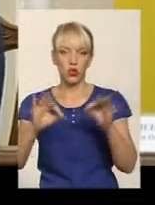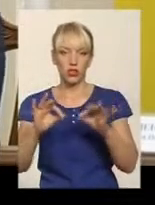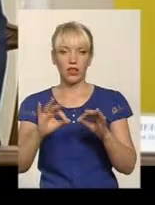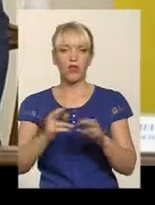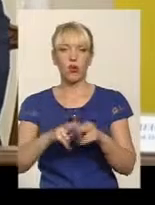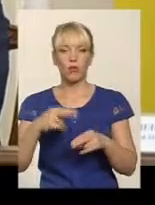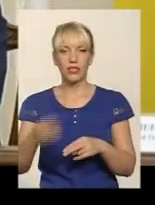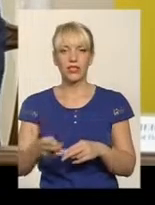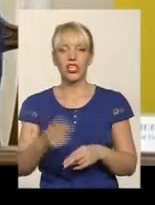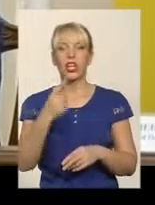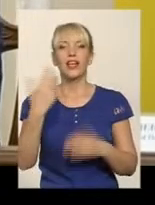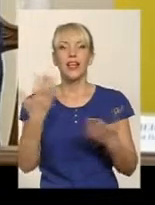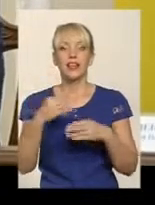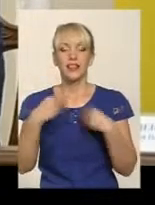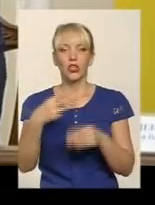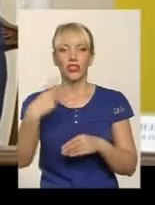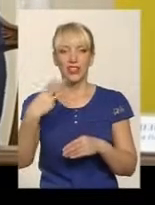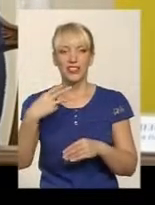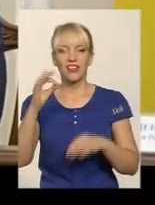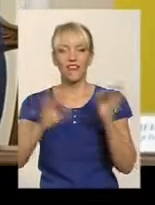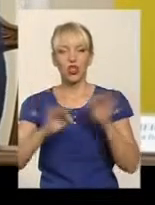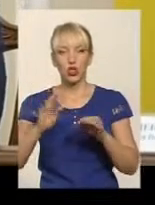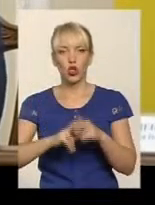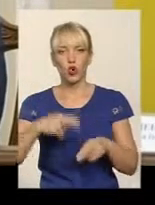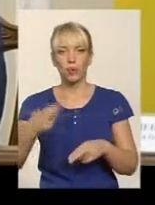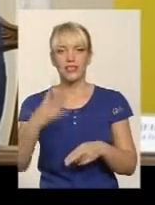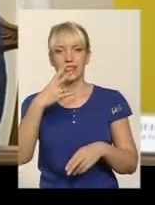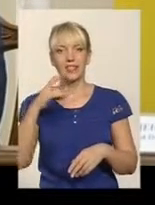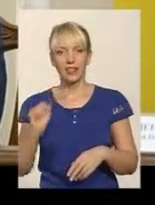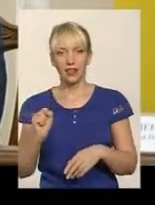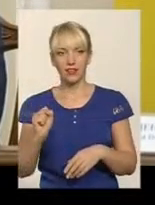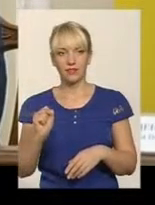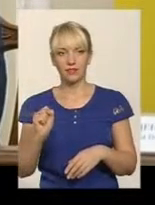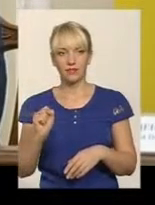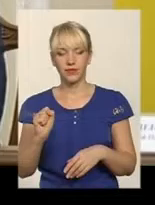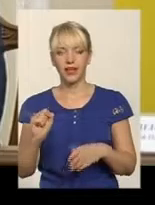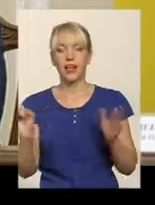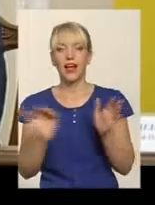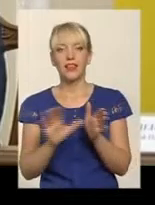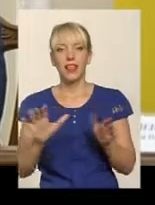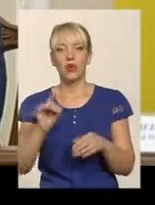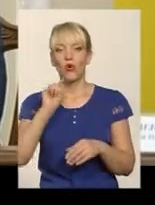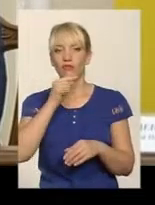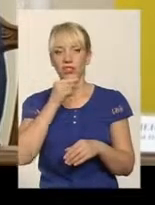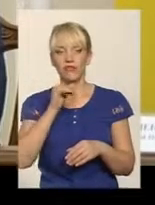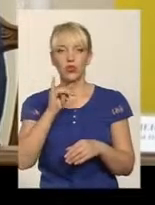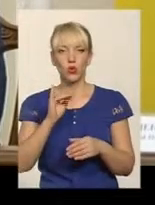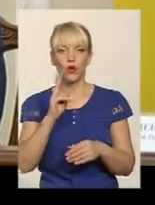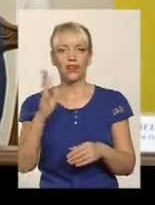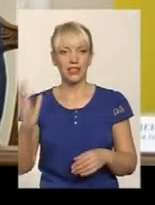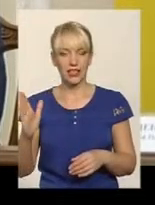який дає 30% компенсацій на енергоефективність в квартирах